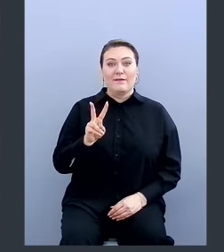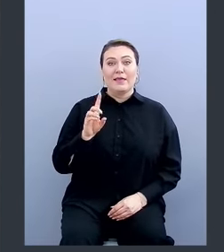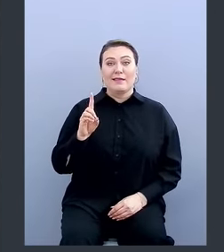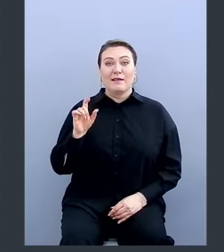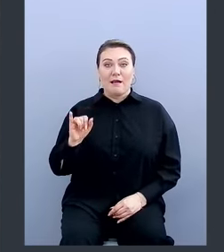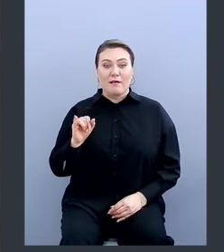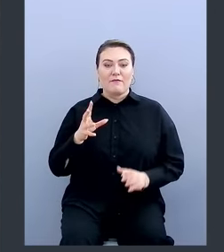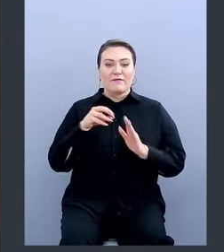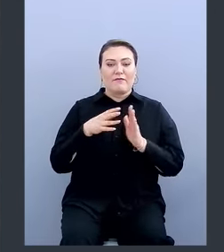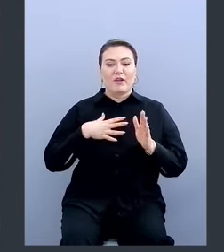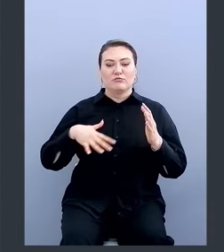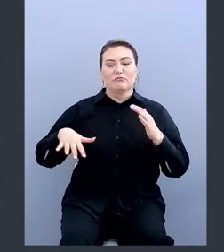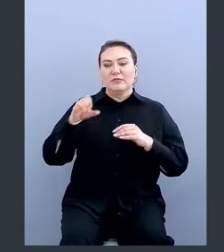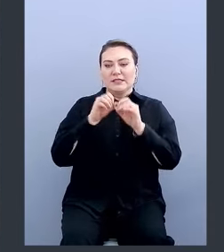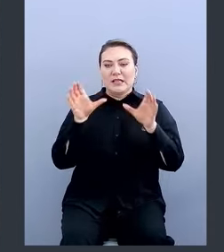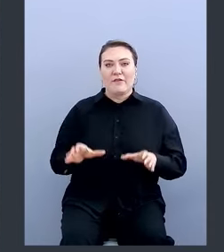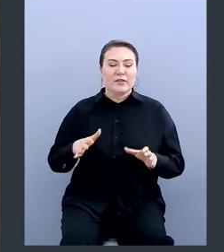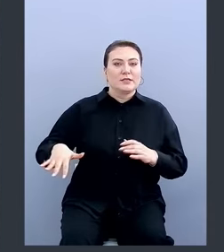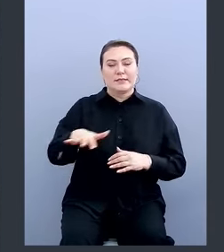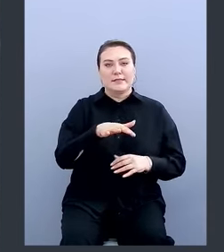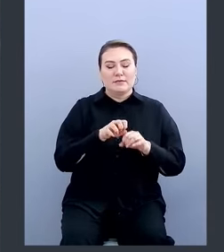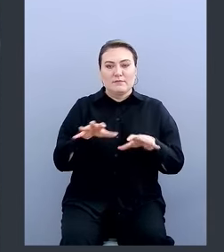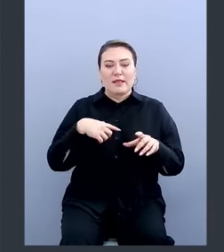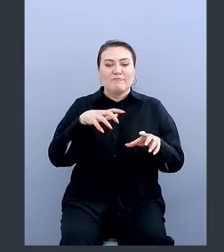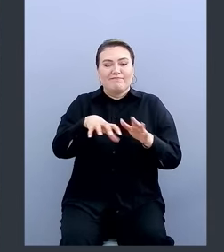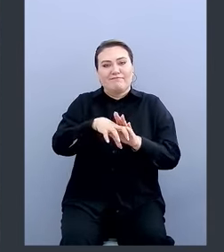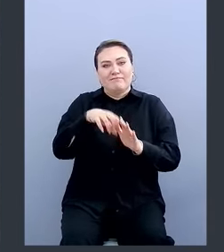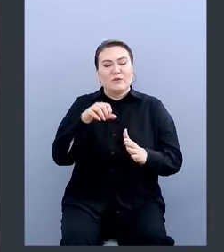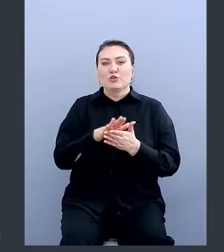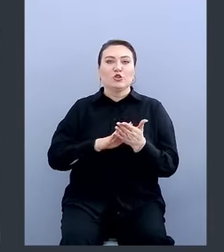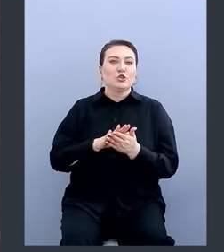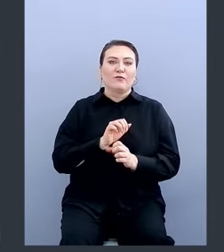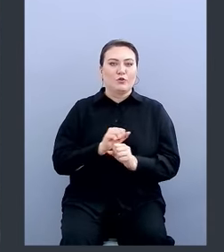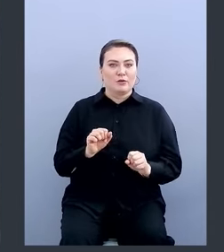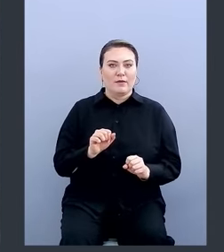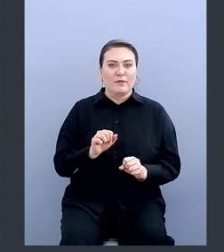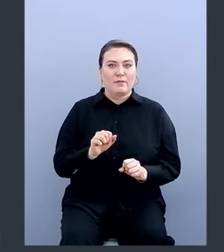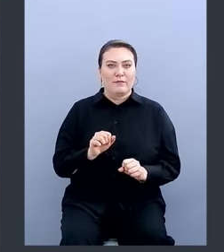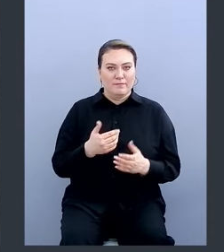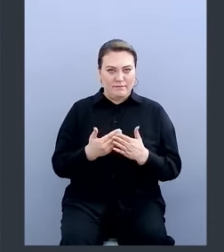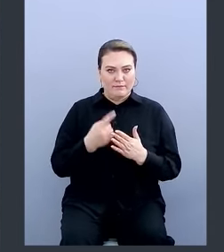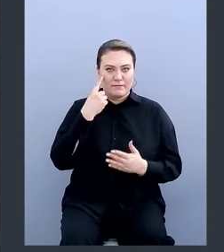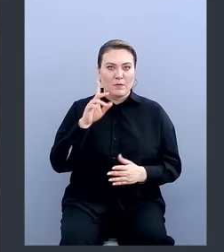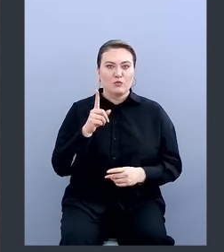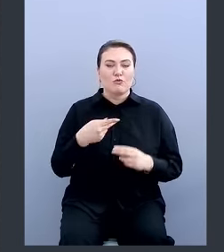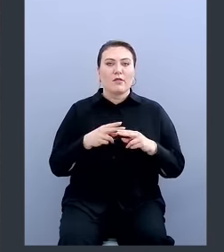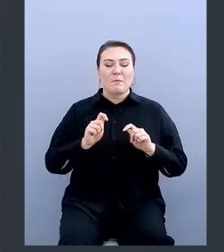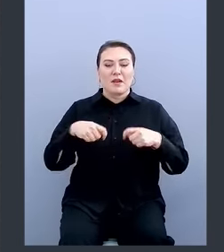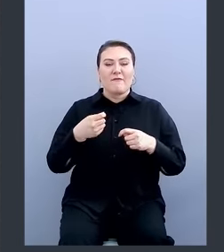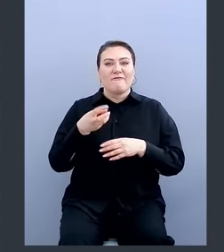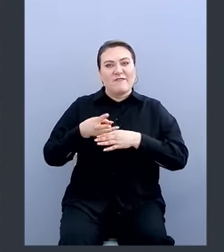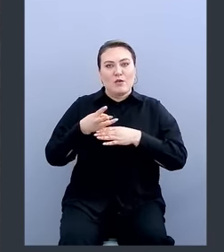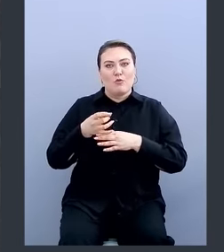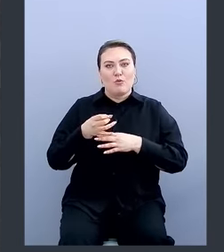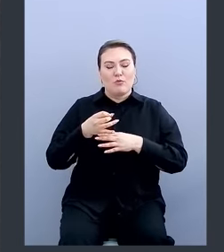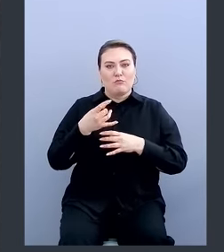нашей серверной сети, с нее нельзя ничего утащить. Из-за того, что это передача видео, просто